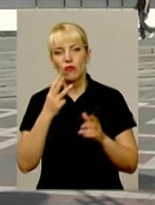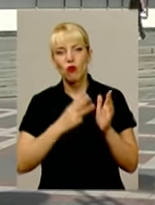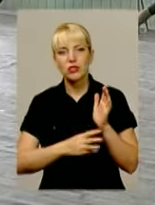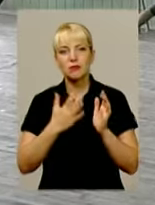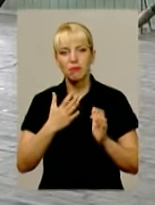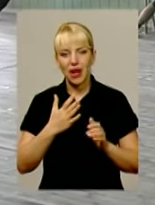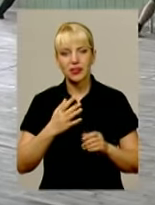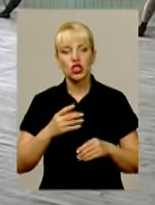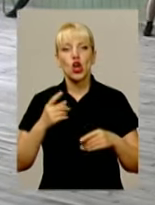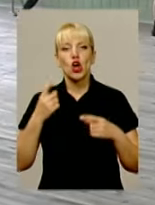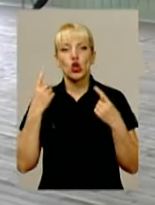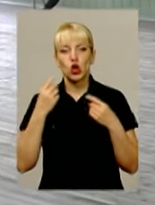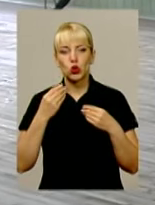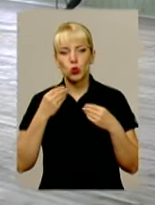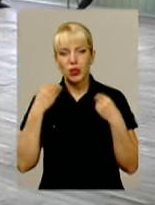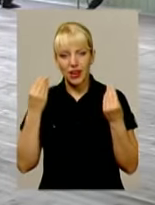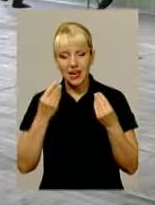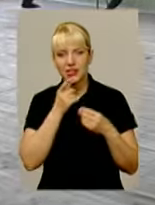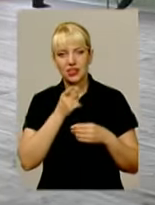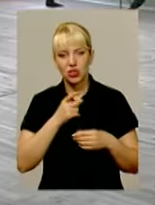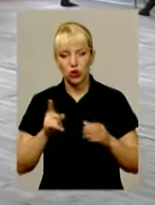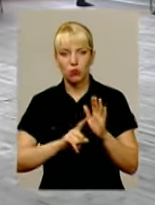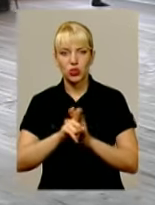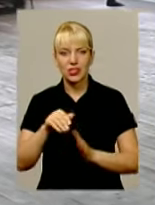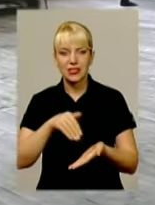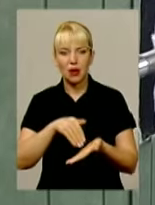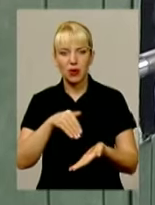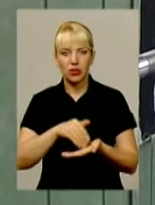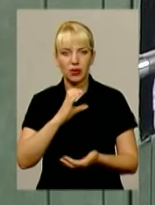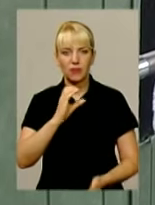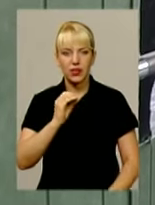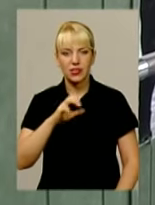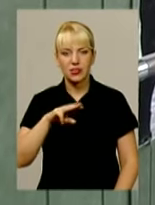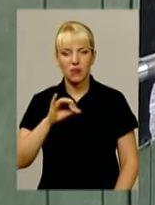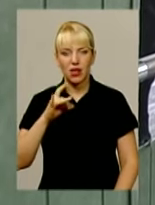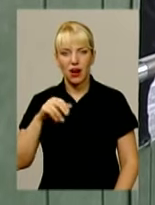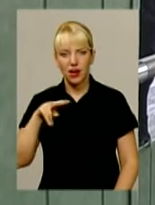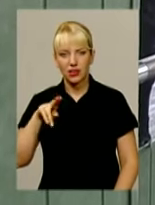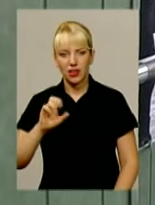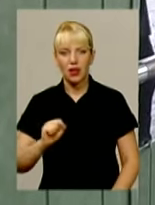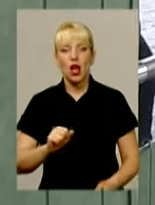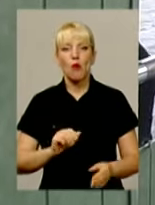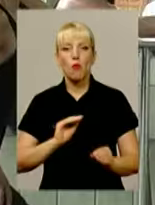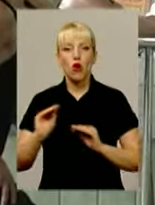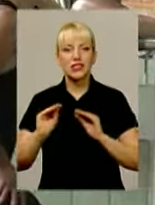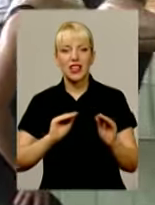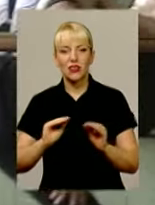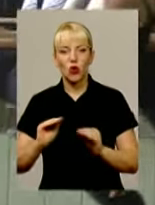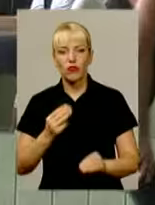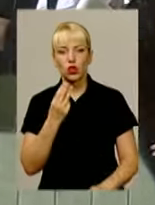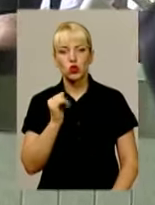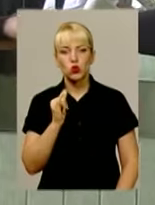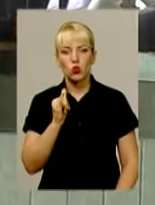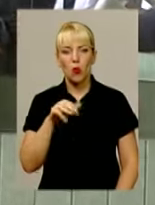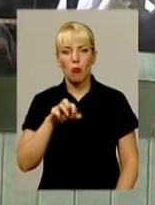розпочнеться балетом «Есмиральда» в постановці заслуженого артиста України Олександра Шиманського. Останній раз